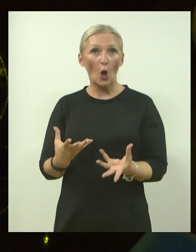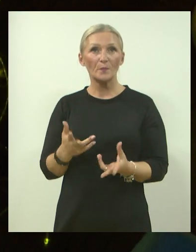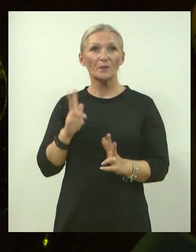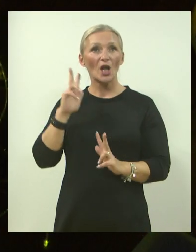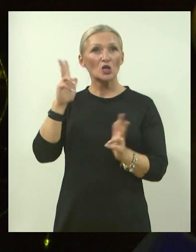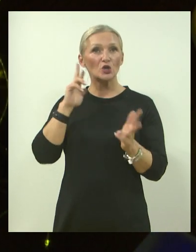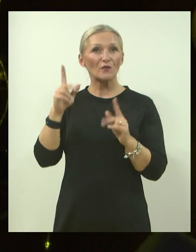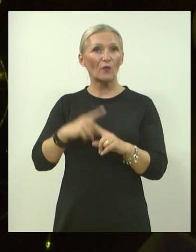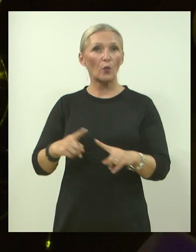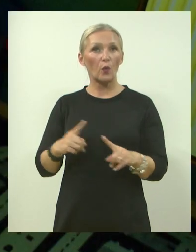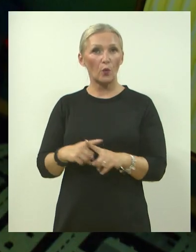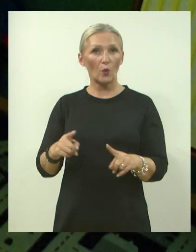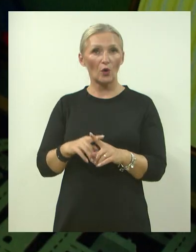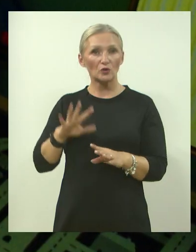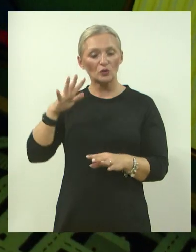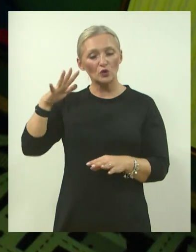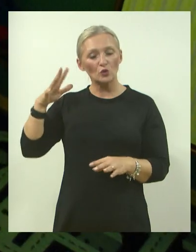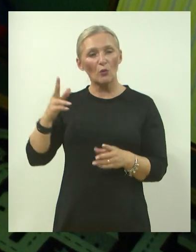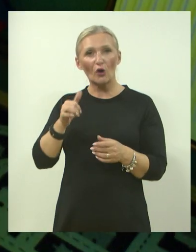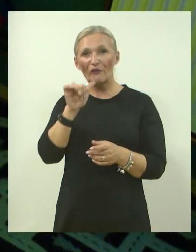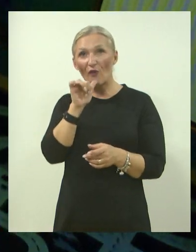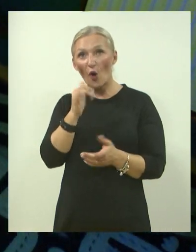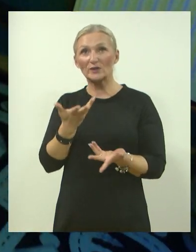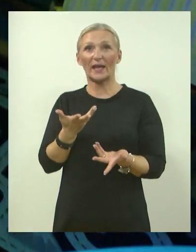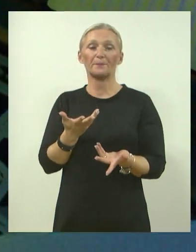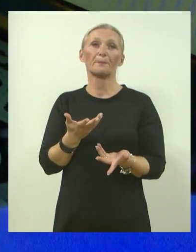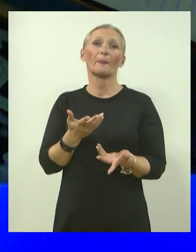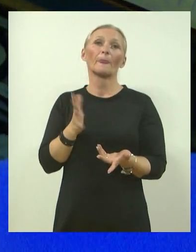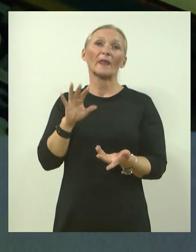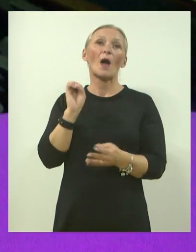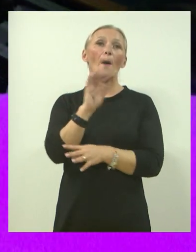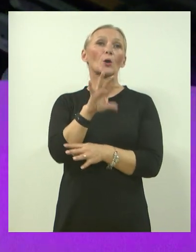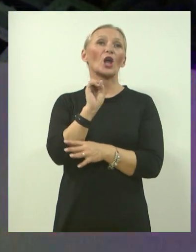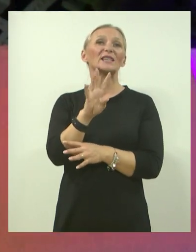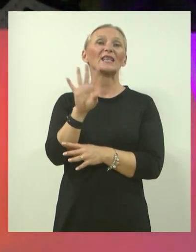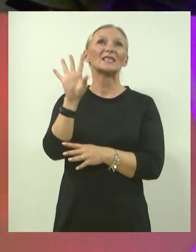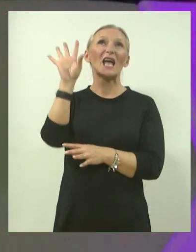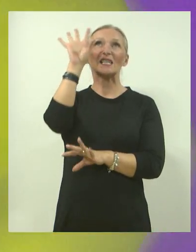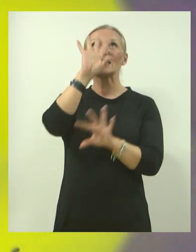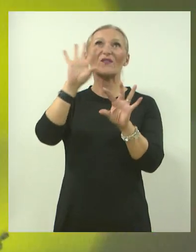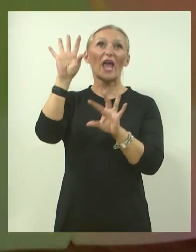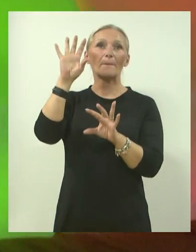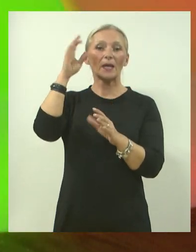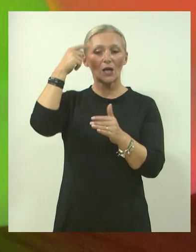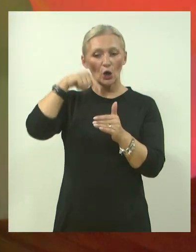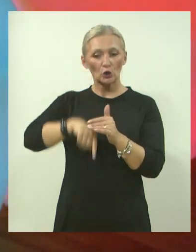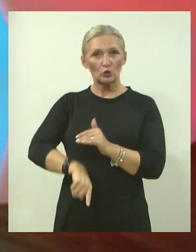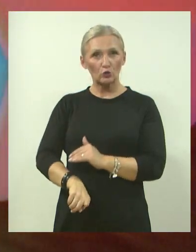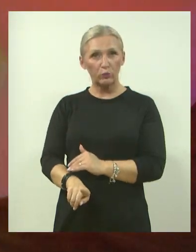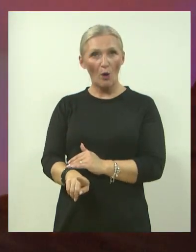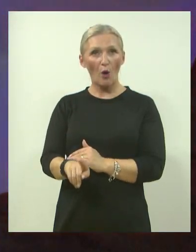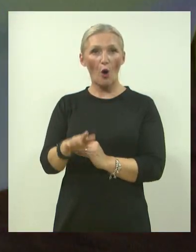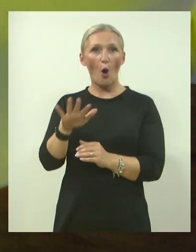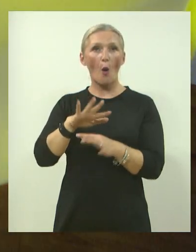zvukove različite od žubora vode do ne znam svega. Ima projektora za svemirska prostranstva, za morske dubine, svašta nešto.